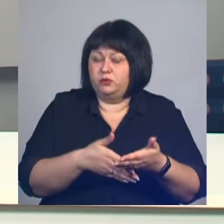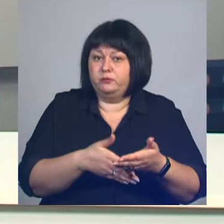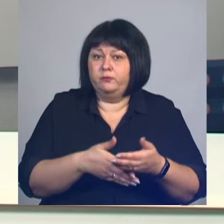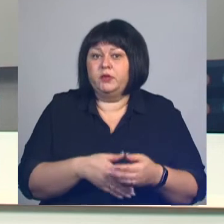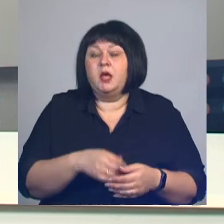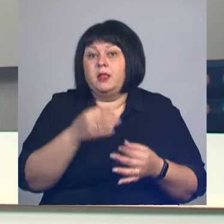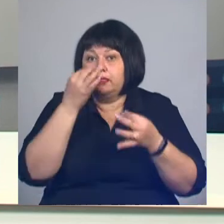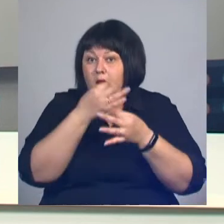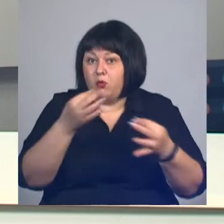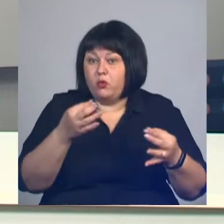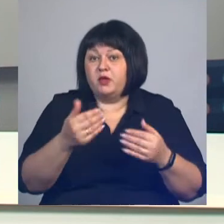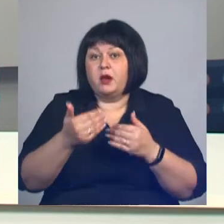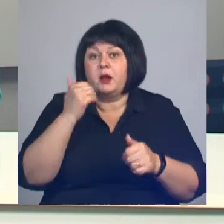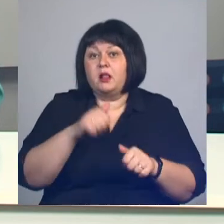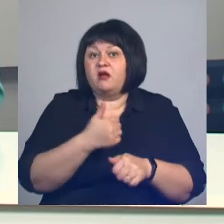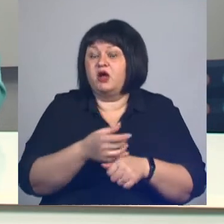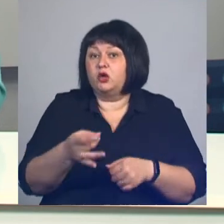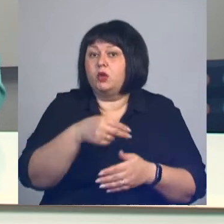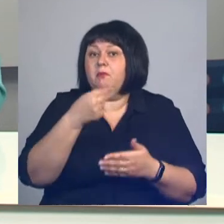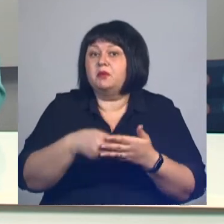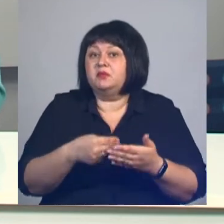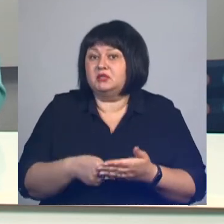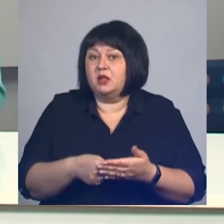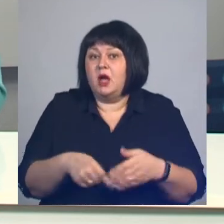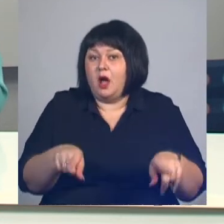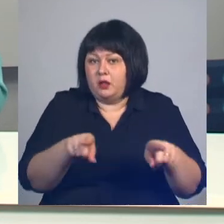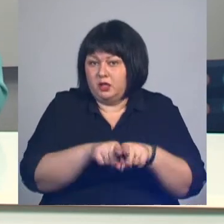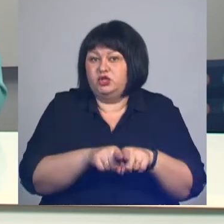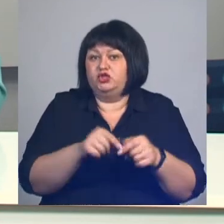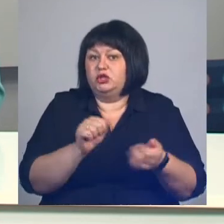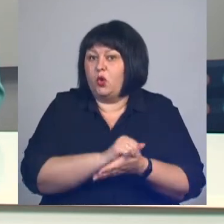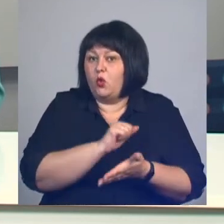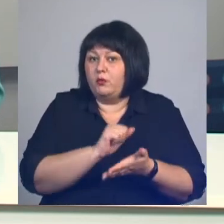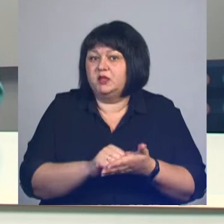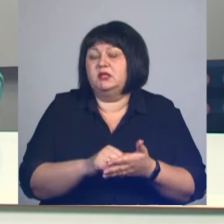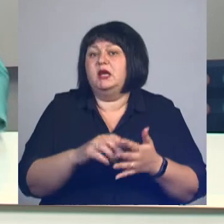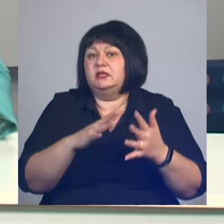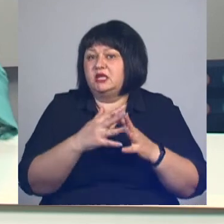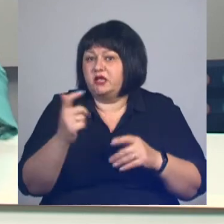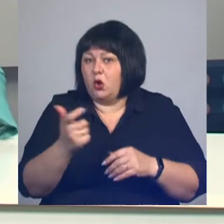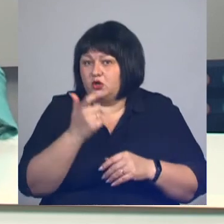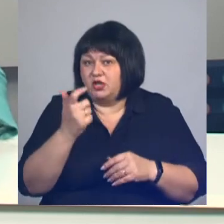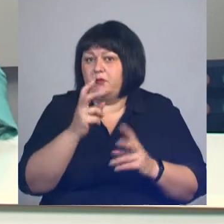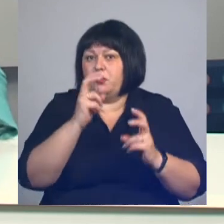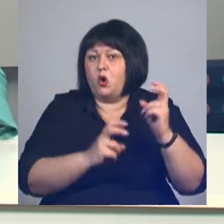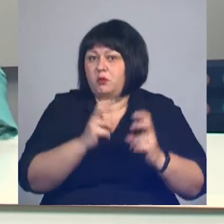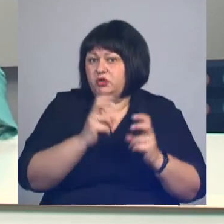Напомним, ранее глава региона подписала аналогичные документы с сельскохозяйственными и промышленными предприятиями области. следует...